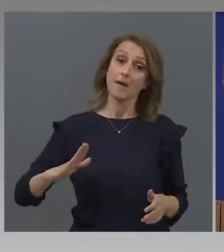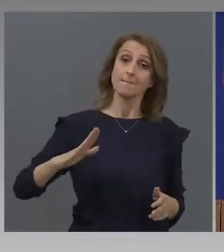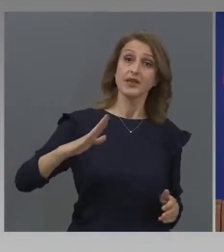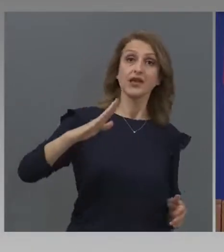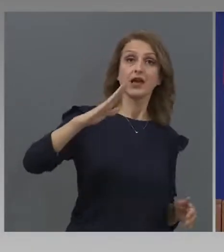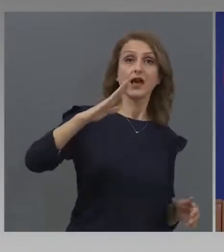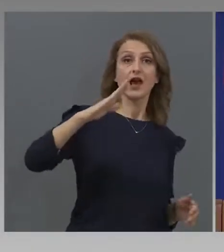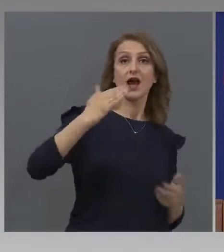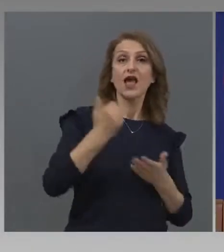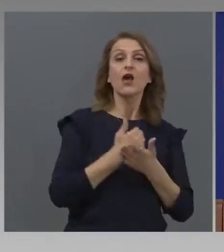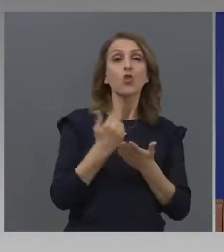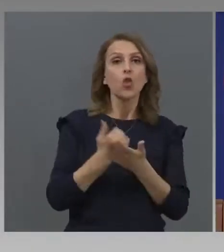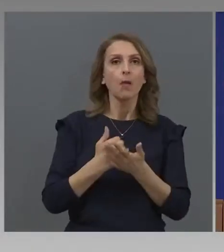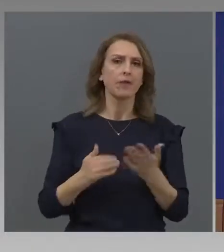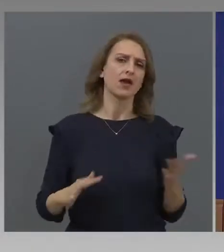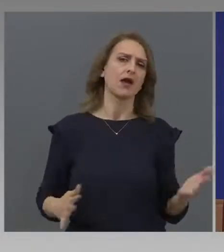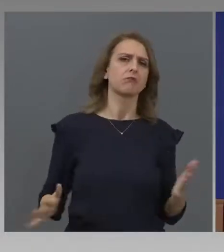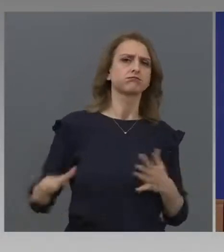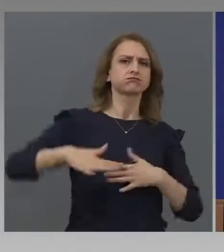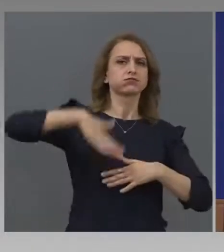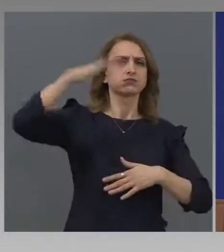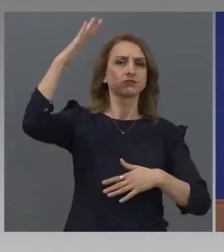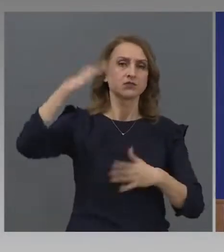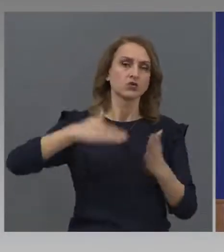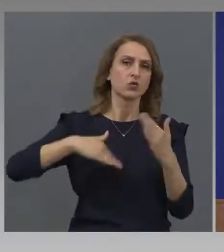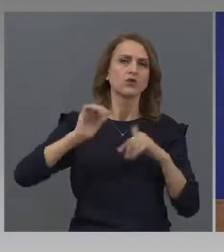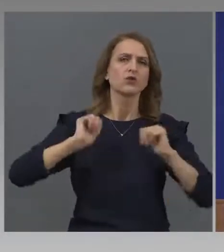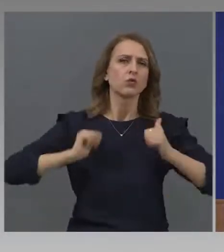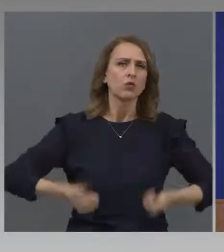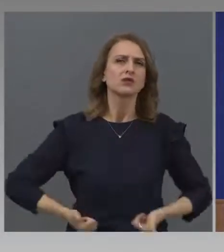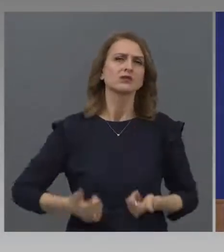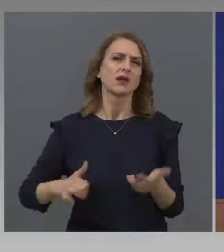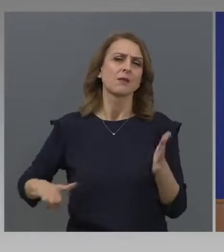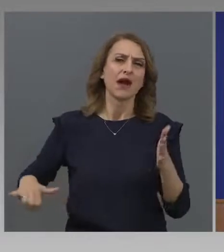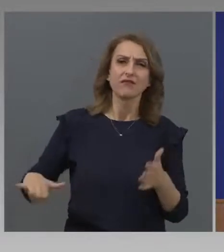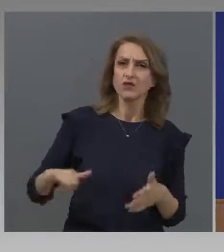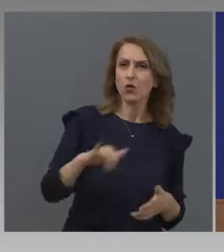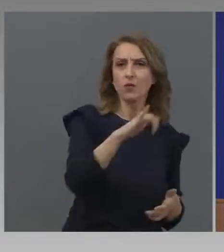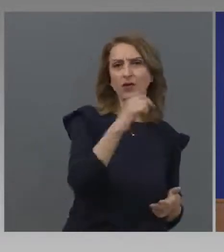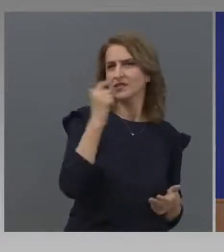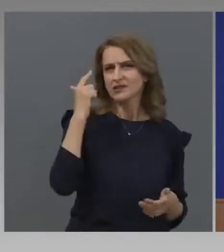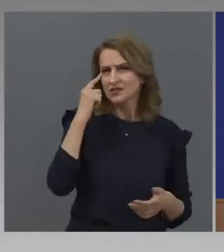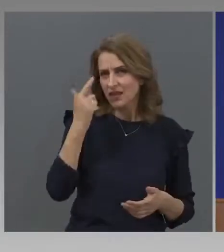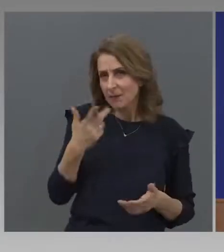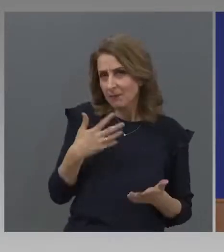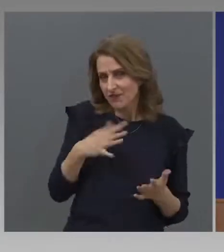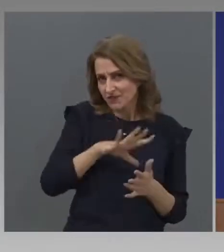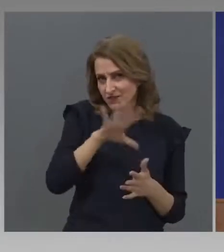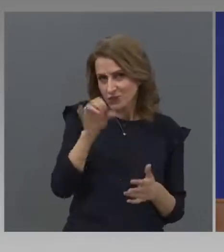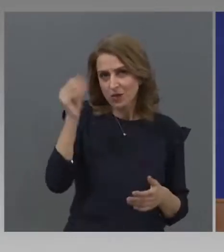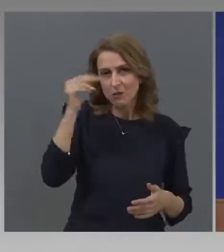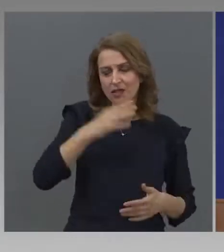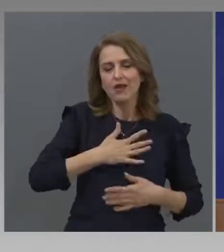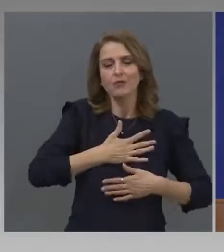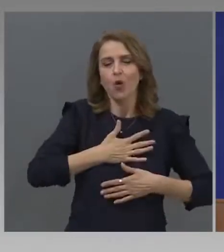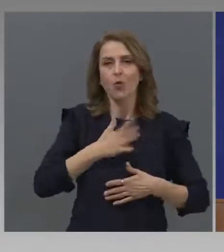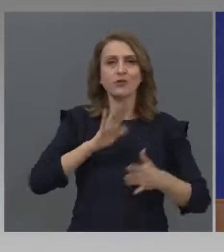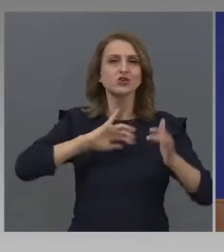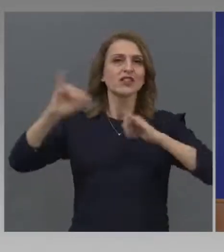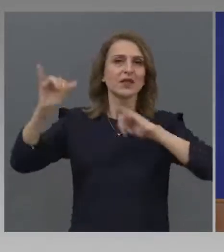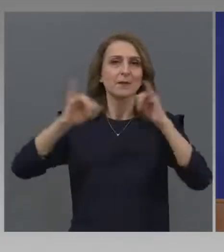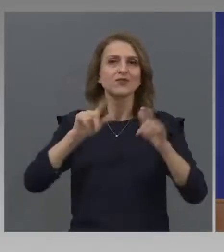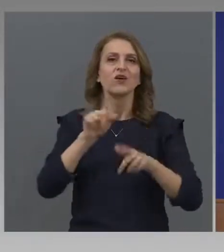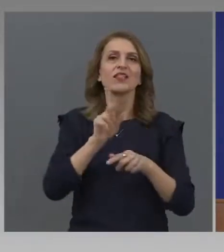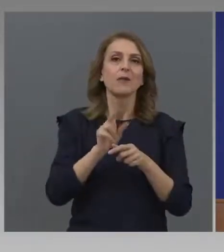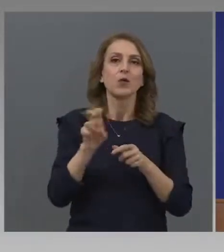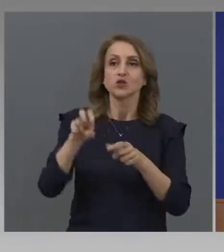ръста на економиките, ще тръгне. И на туризъм, и на авиокомпании, като знам българите как обичат да пътуват, то няма да ви свалиме